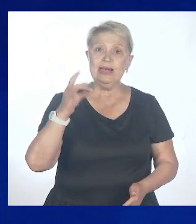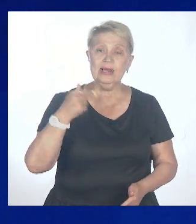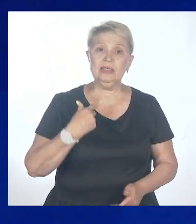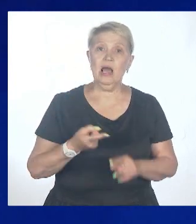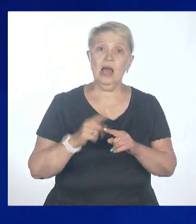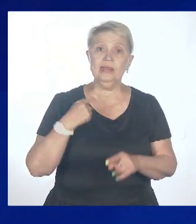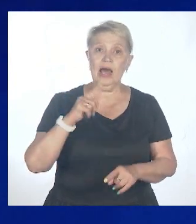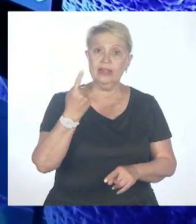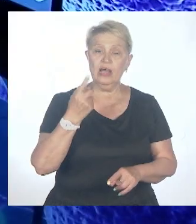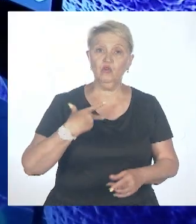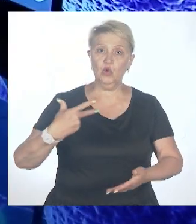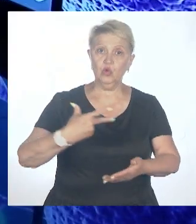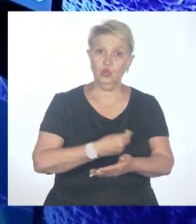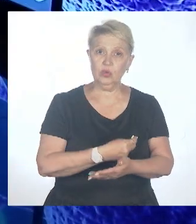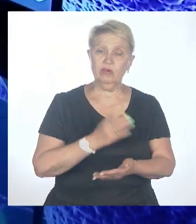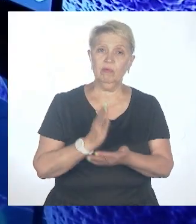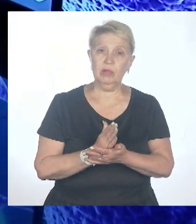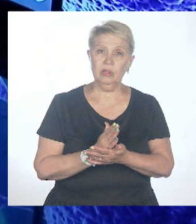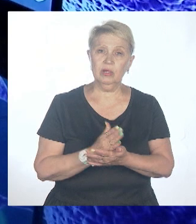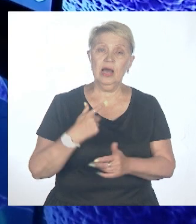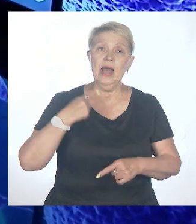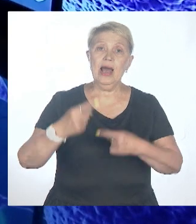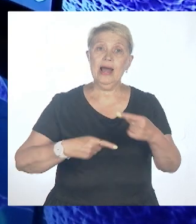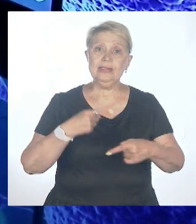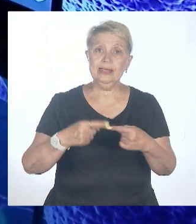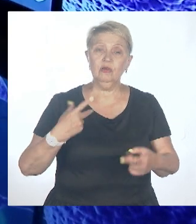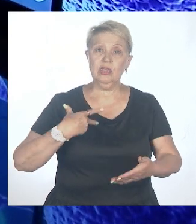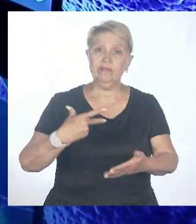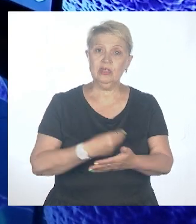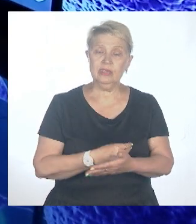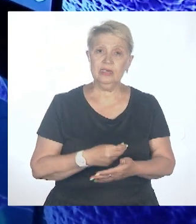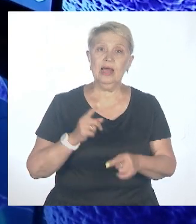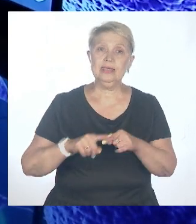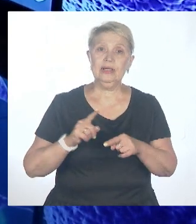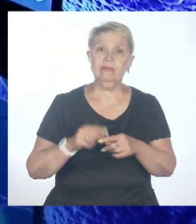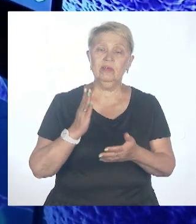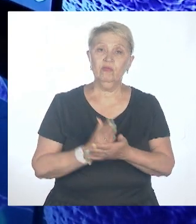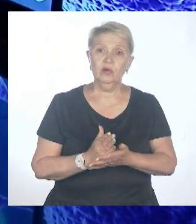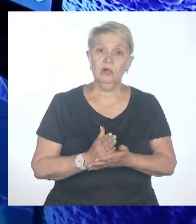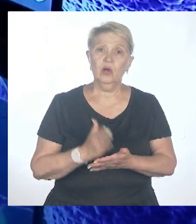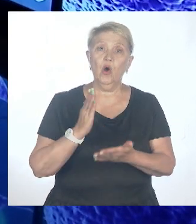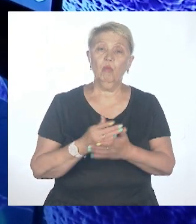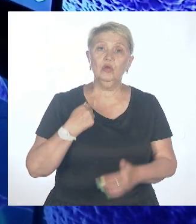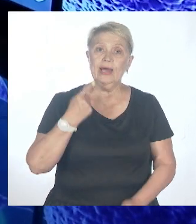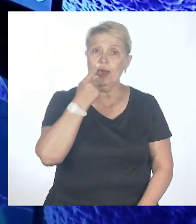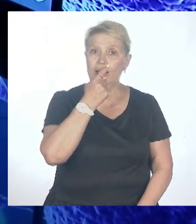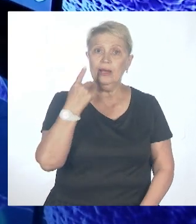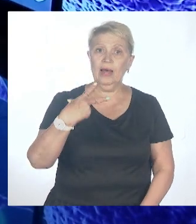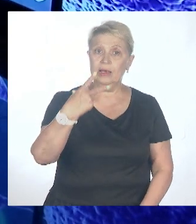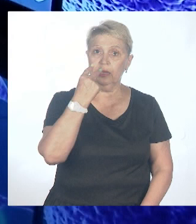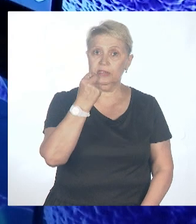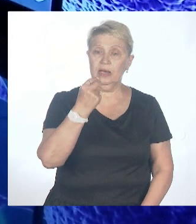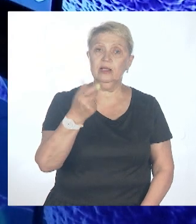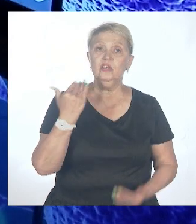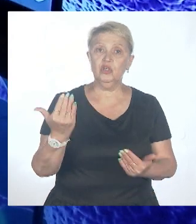однодозовый спутник, то следующая ревакцинация, скорее всего, подойдет назальный спутник. Его сейчас уже готовят к